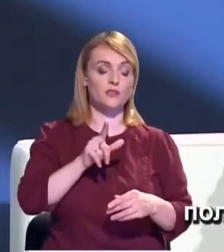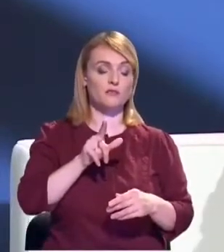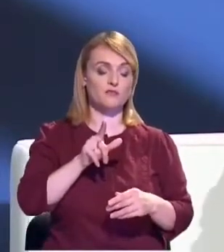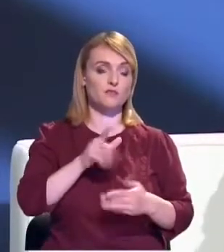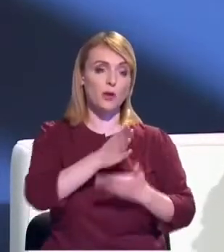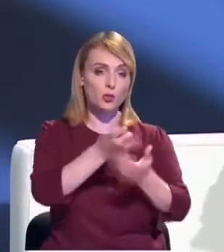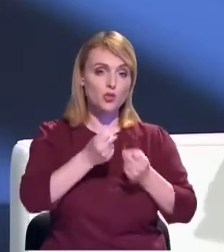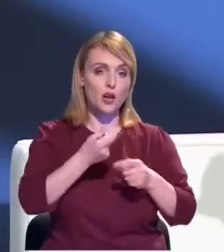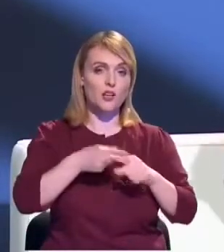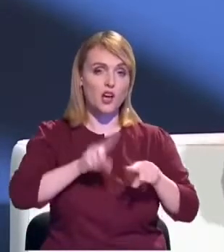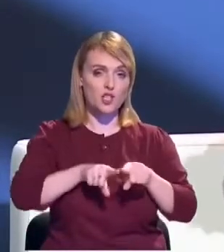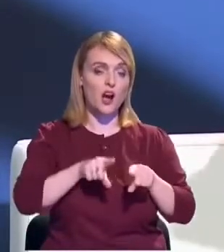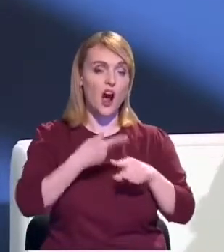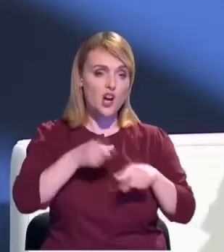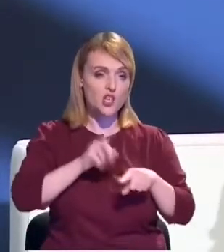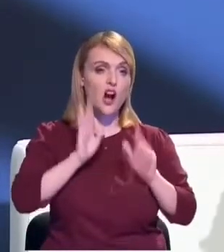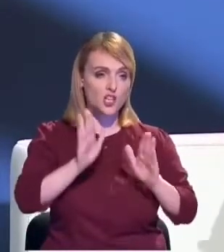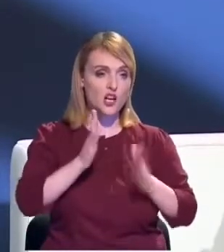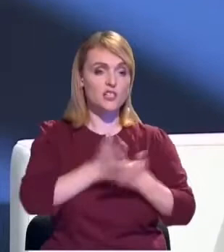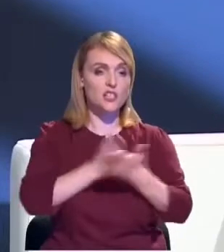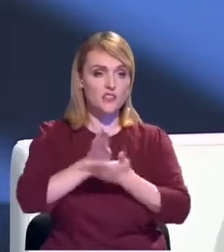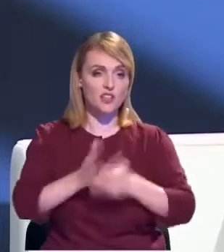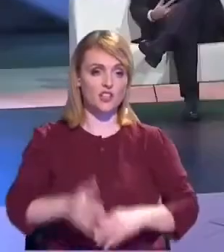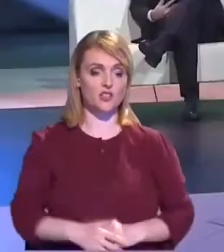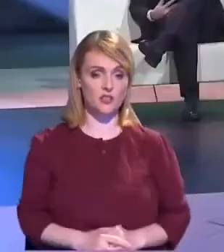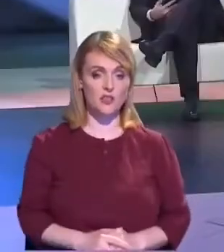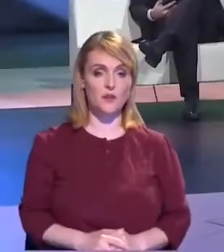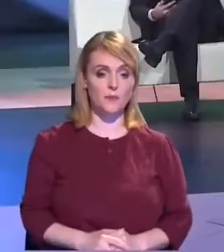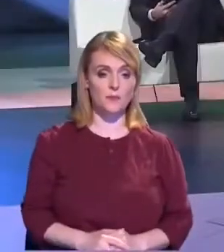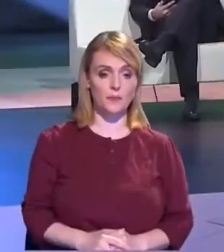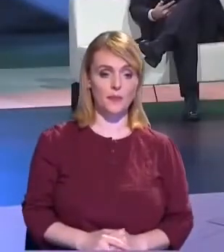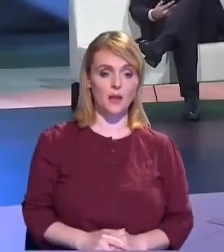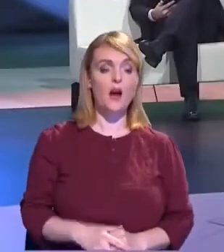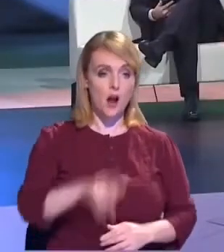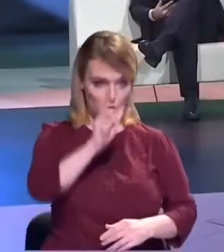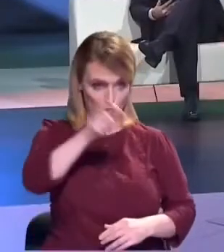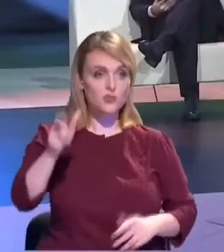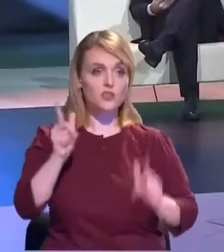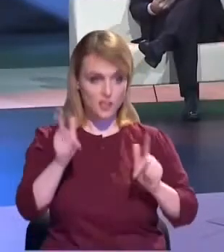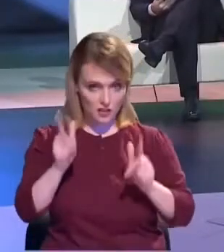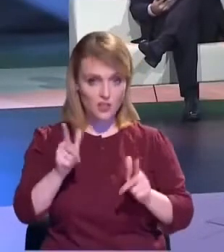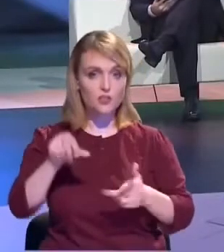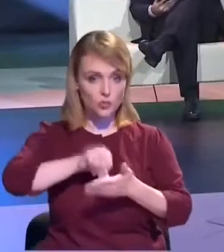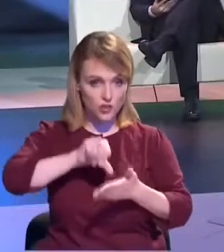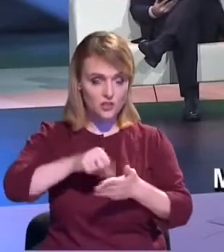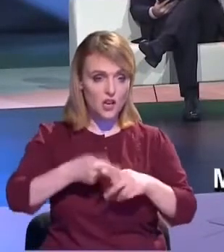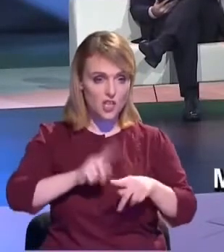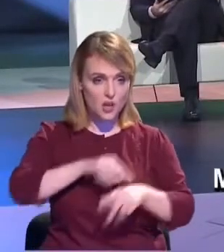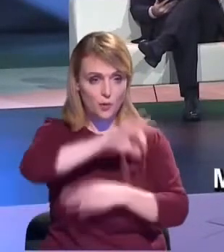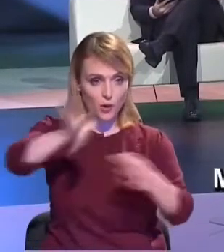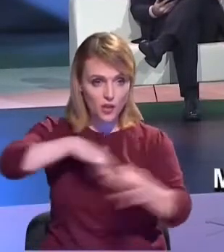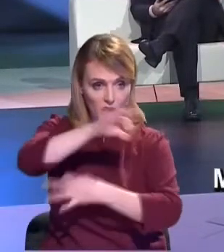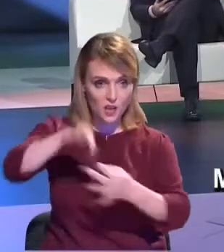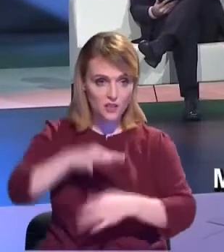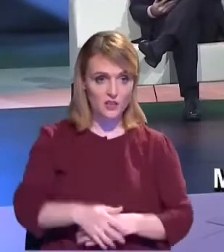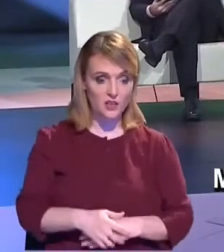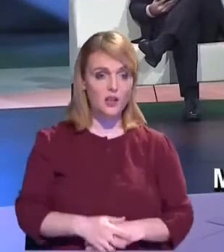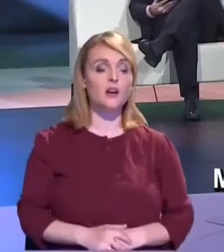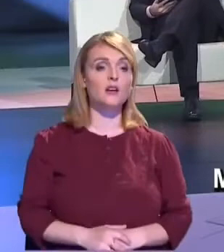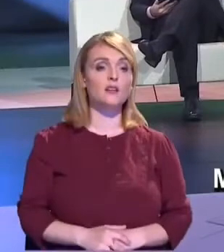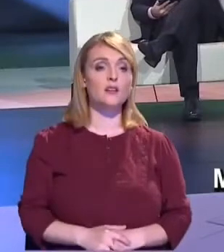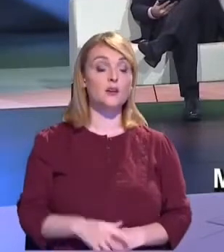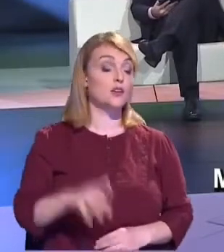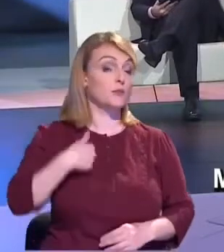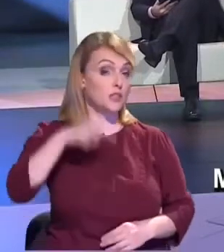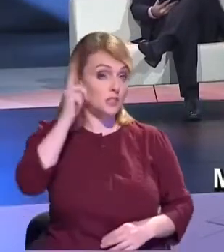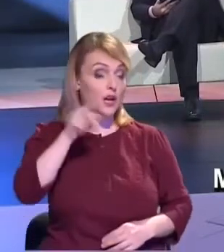canalizare, într-o a contribui și ei nemijlocit la a trage asemenea proiecte, pentru că știm, este și un proced de cofinanțare în momentul